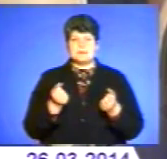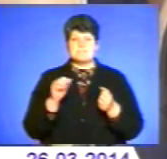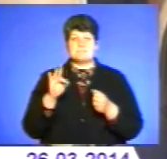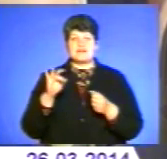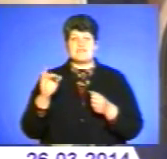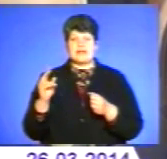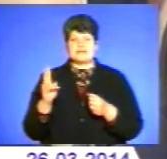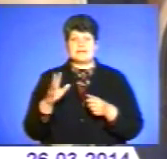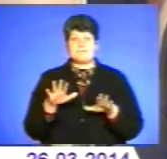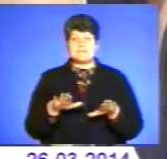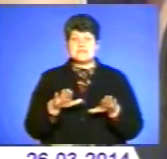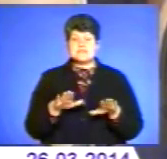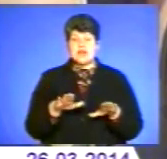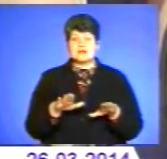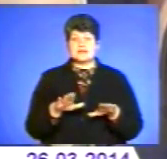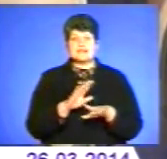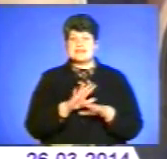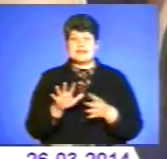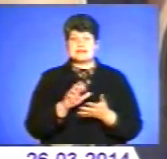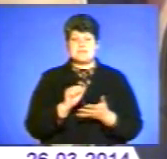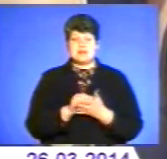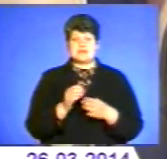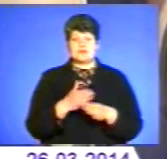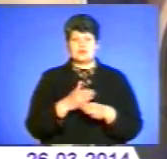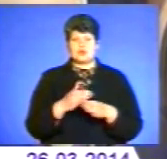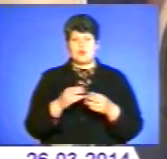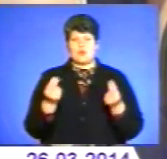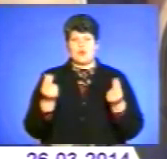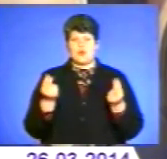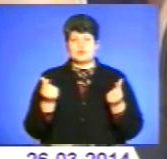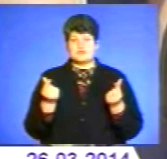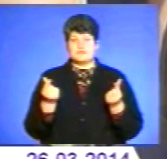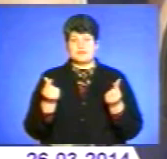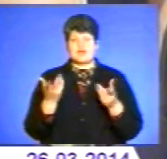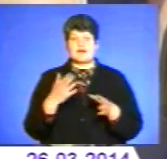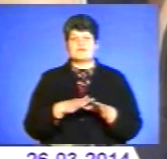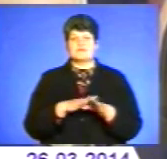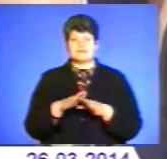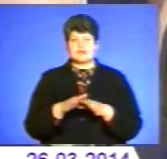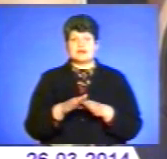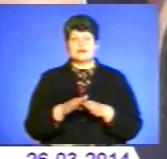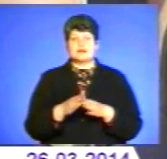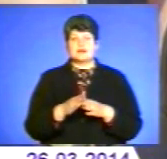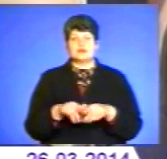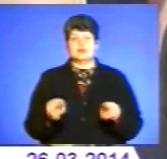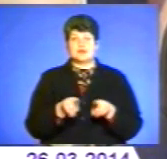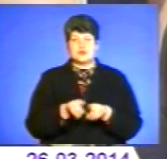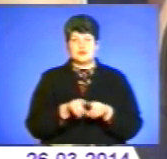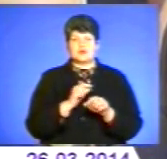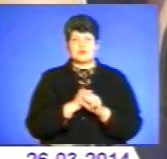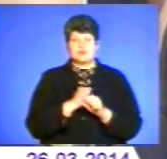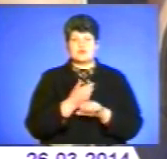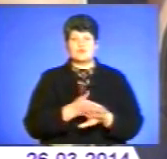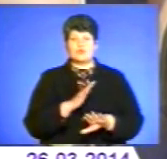місцях, які не займаються розподілом коштів, а здійснюють не що інше, як здійснюють у Польщі